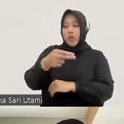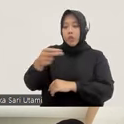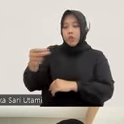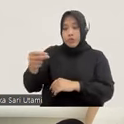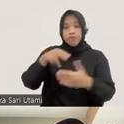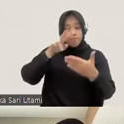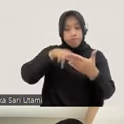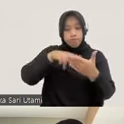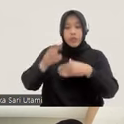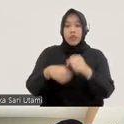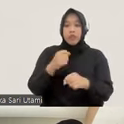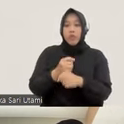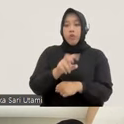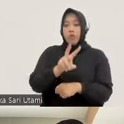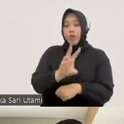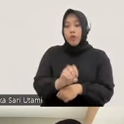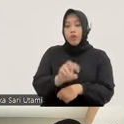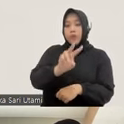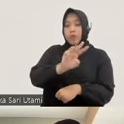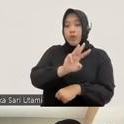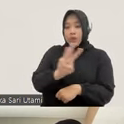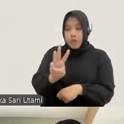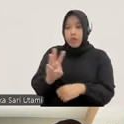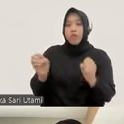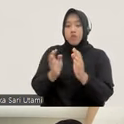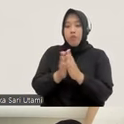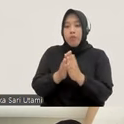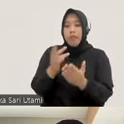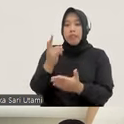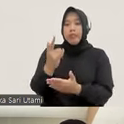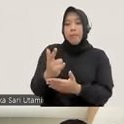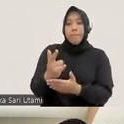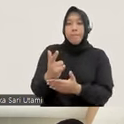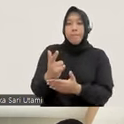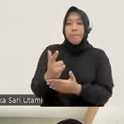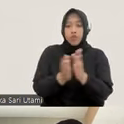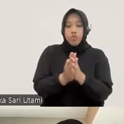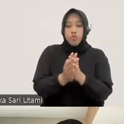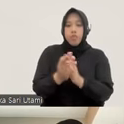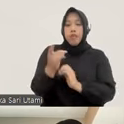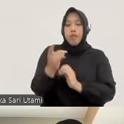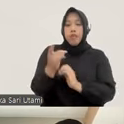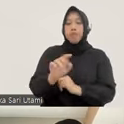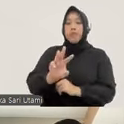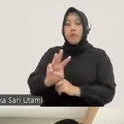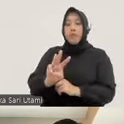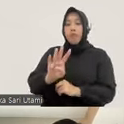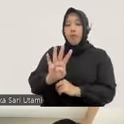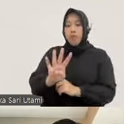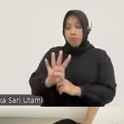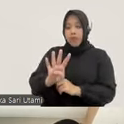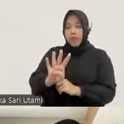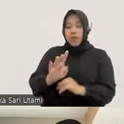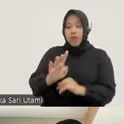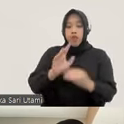2023, angkanya stagnan di 34. Bahkan kalau kita merujuk pada